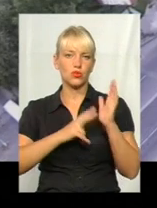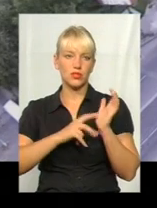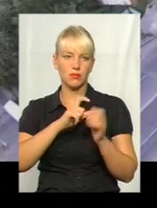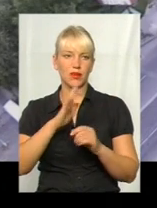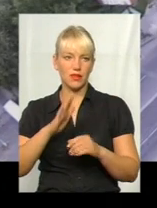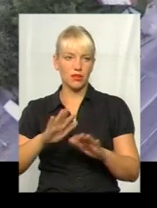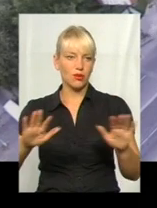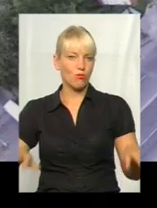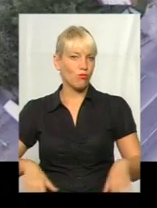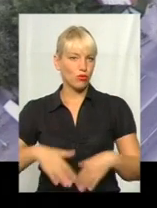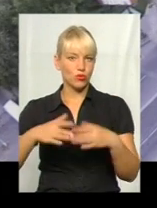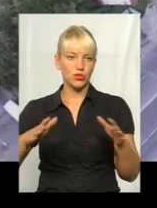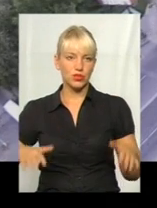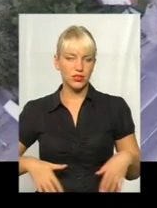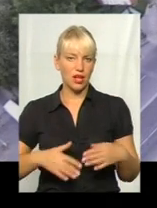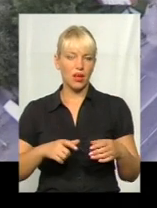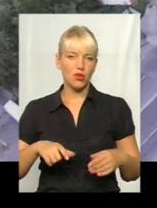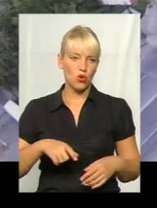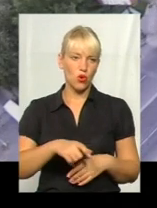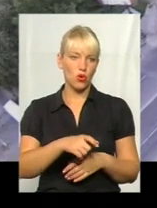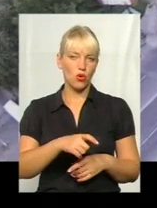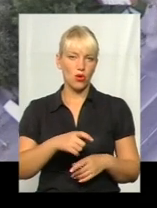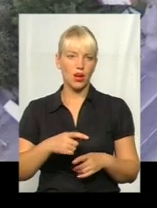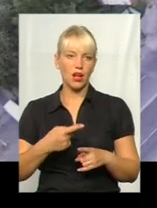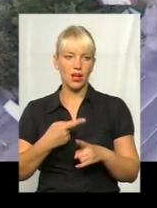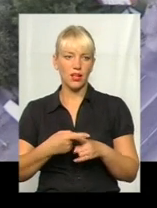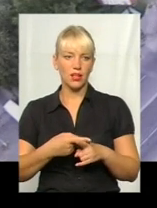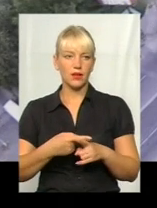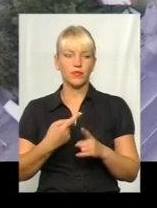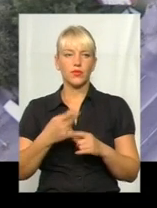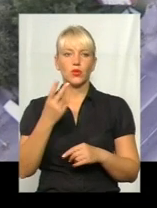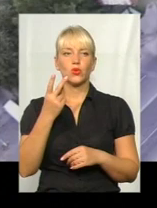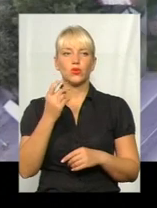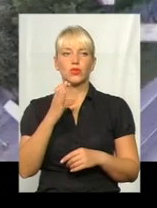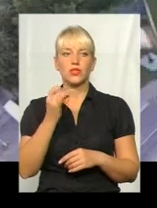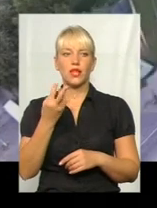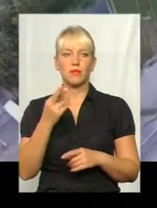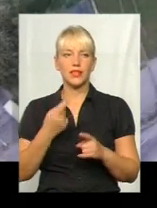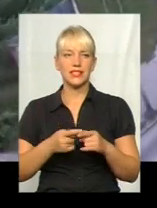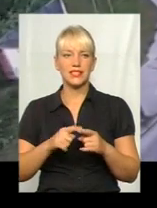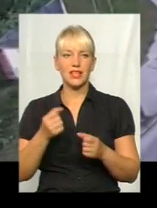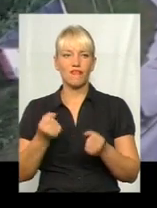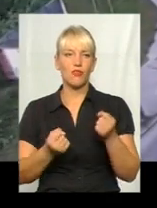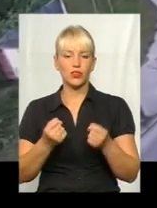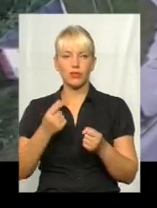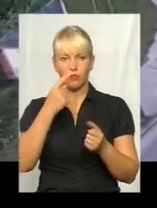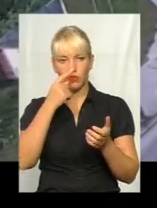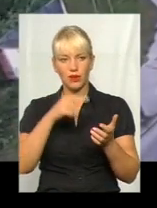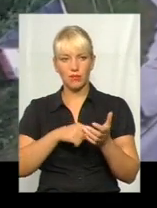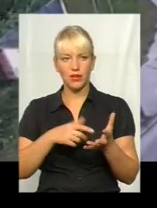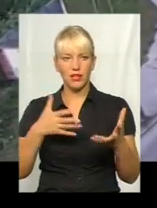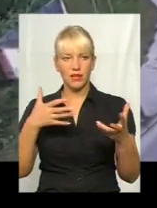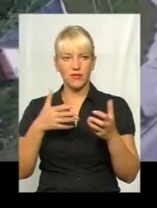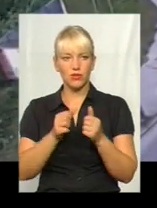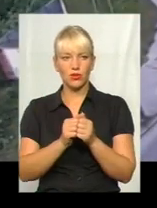пуста дорога, ось, і 2 серпня була водії, потрапили в дорожню-транспортну